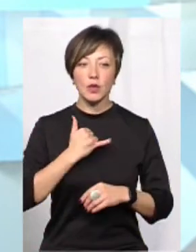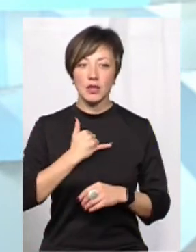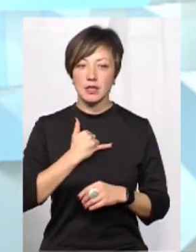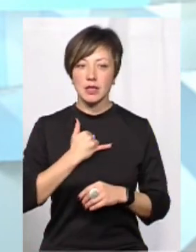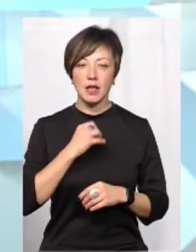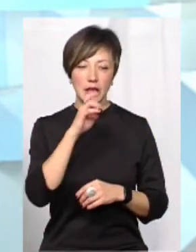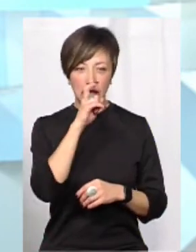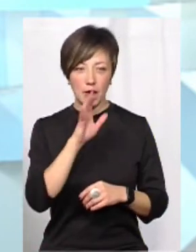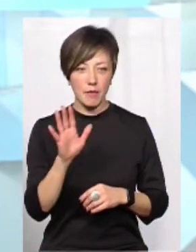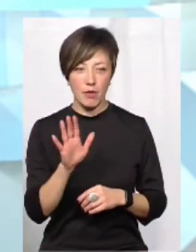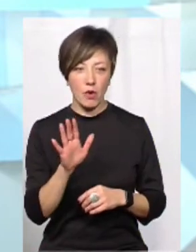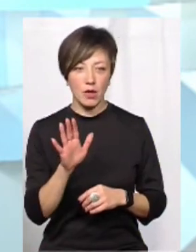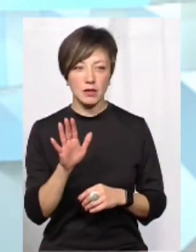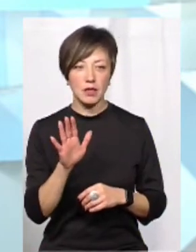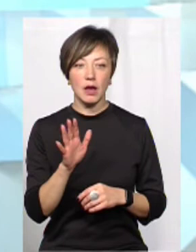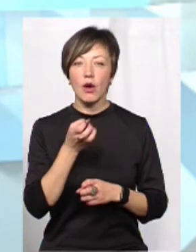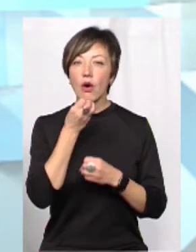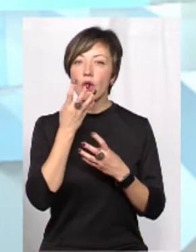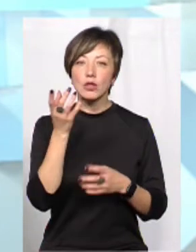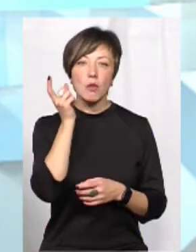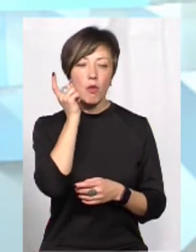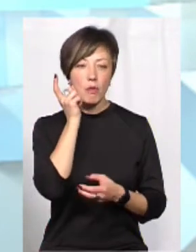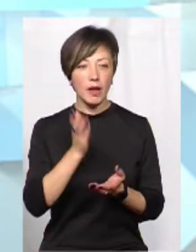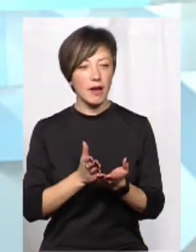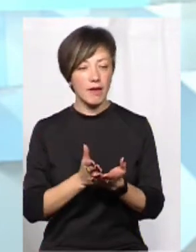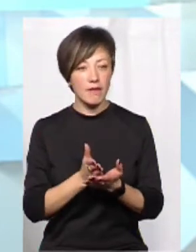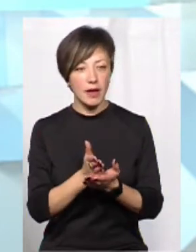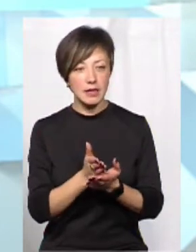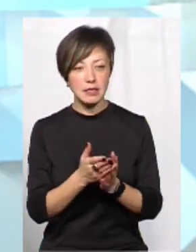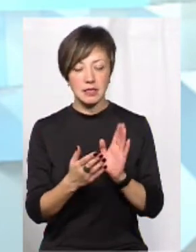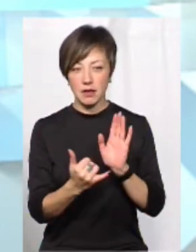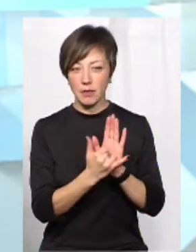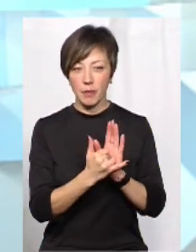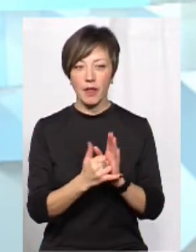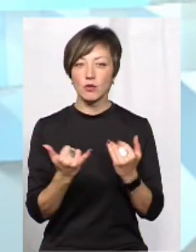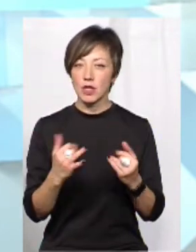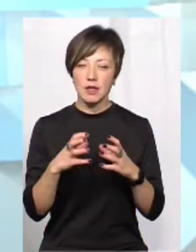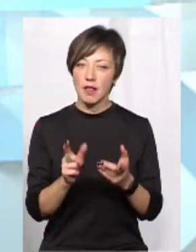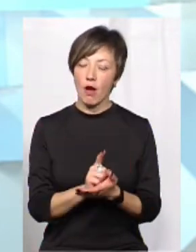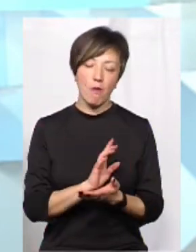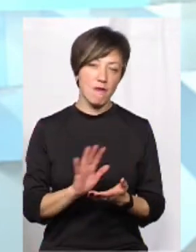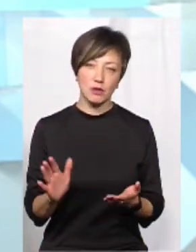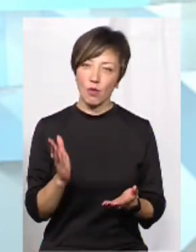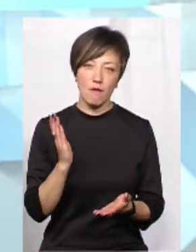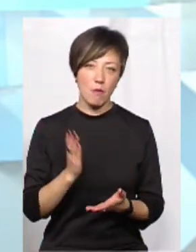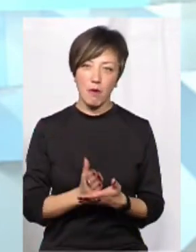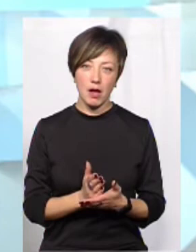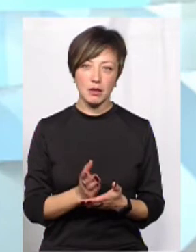принципі, непогана, я б сказав, навіть хороша мобільна версія, і в сучасному світі вже не обов'язково мати для цього